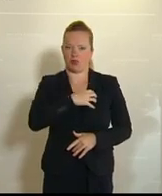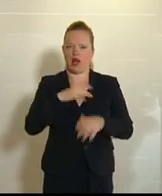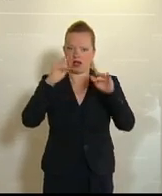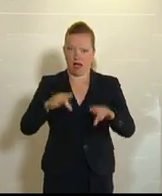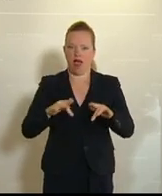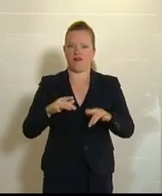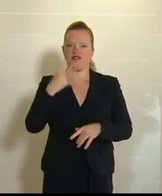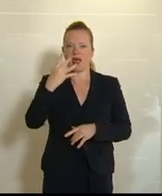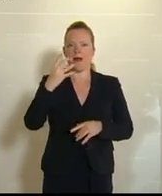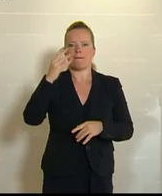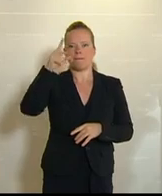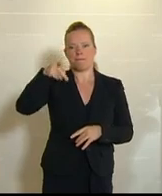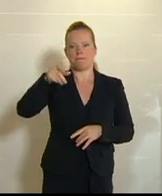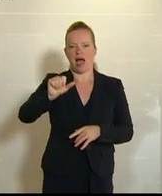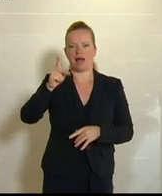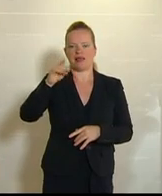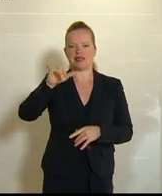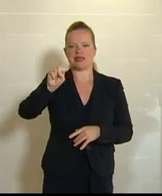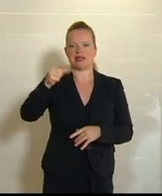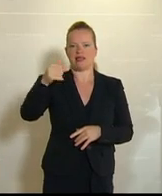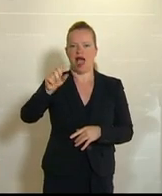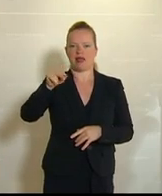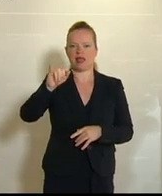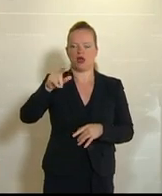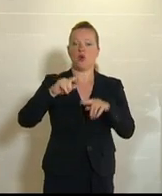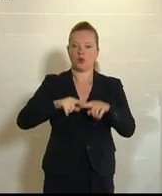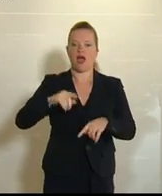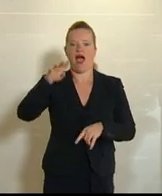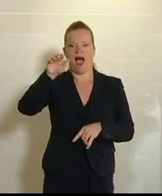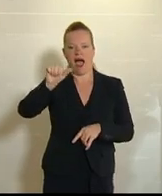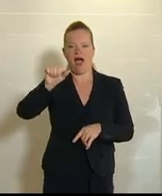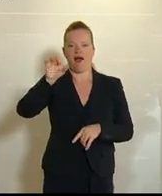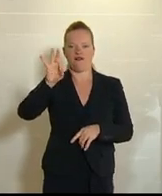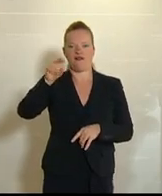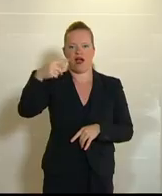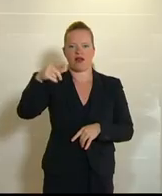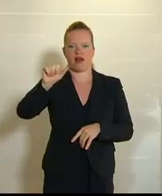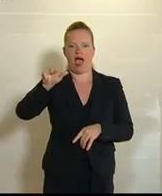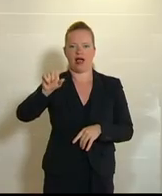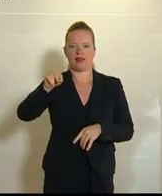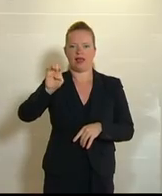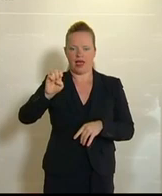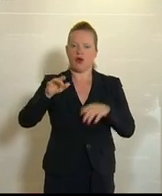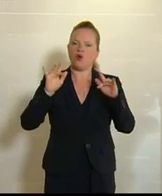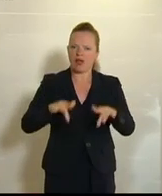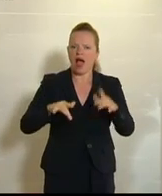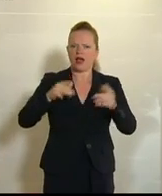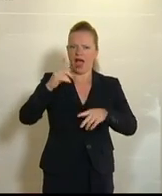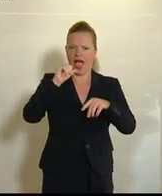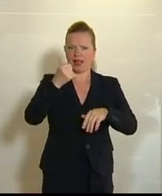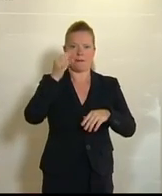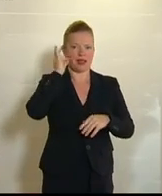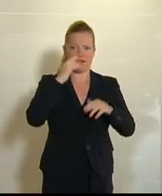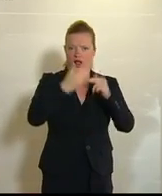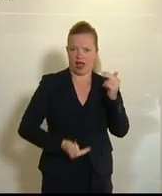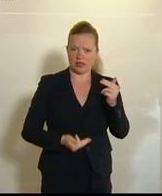Afghanen, ein zweijähriges Mädchen wird verletzt. 3. Juli, Linz, ein irakisches Brüderpaar und ein Armenier werden zu